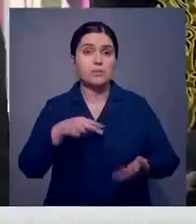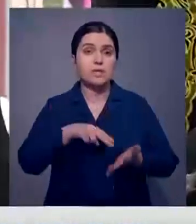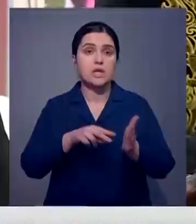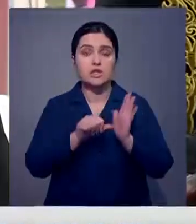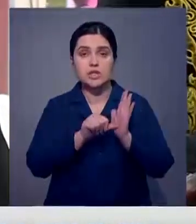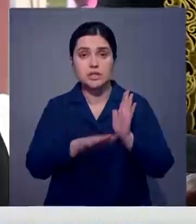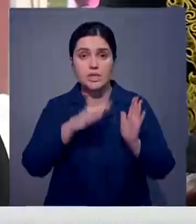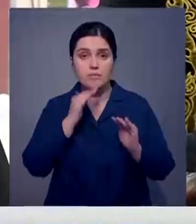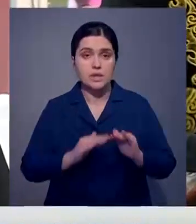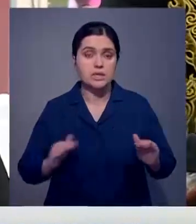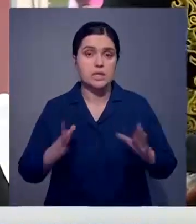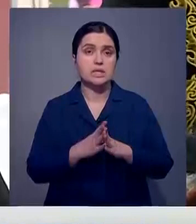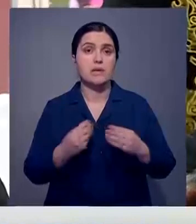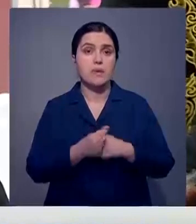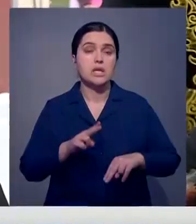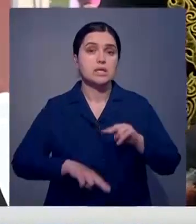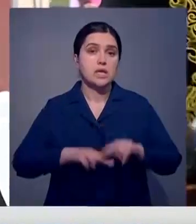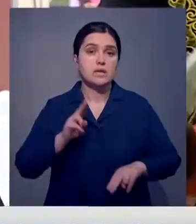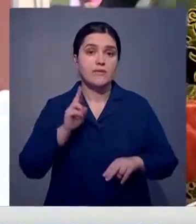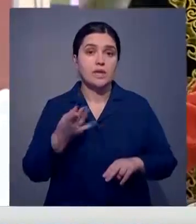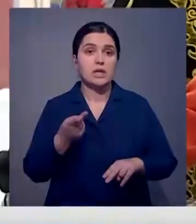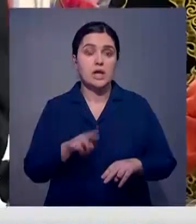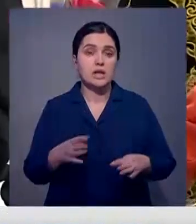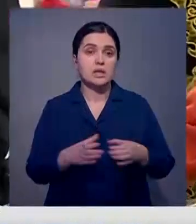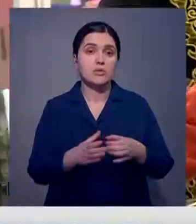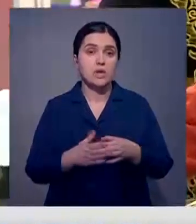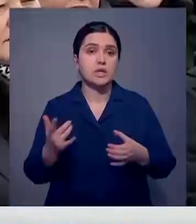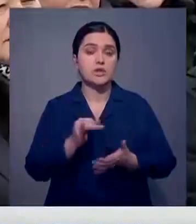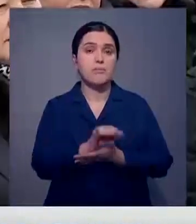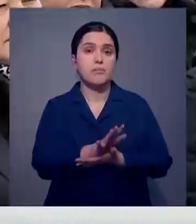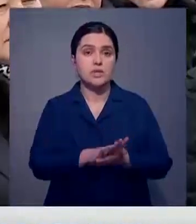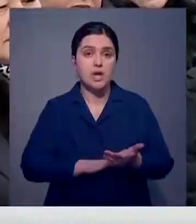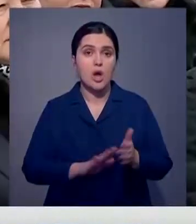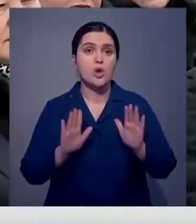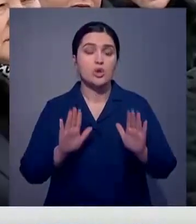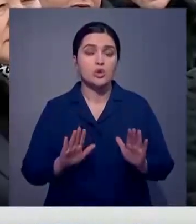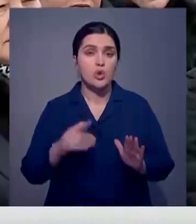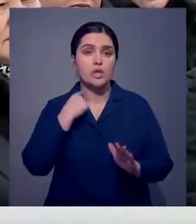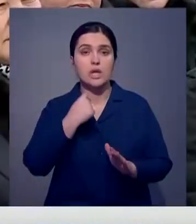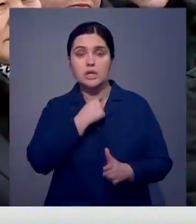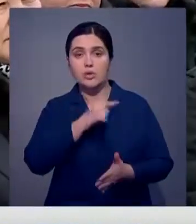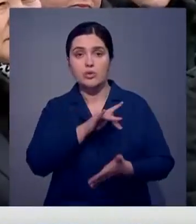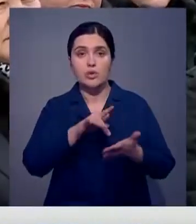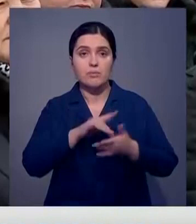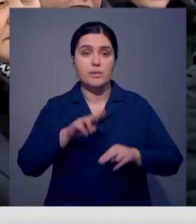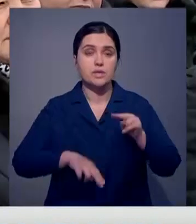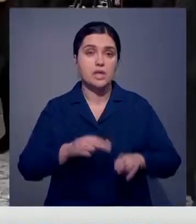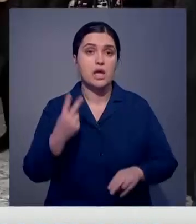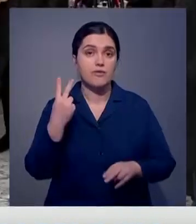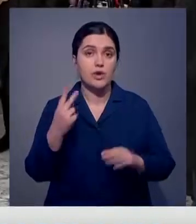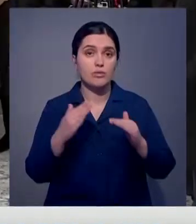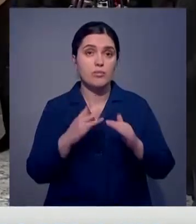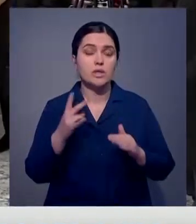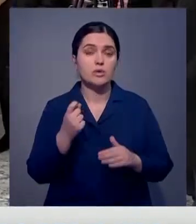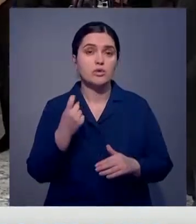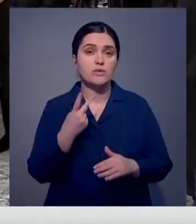жилья стоит 6 тысяч многодетных семей. Строительство жилья для этой категории граждан продолжается. Только в Талдыкургане возводится